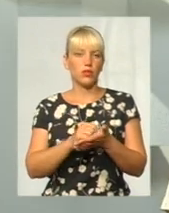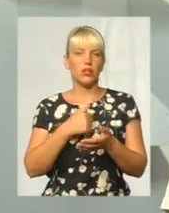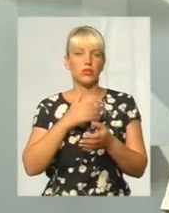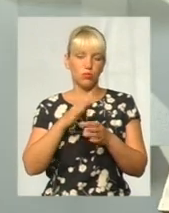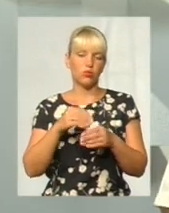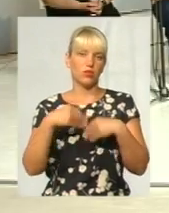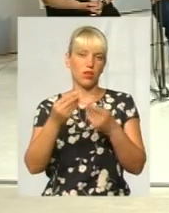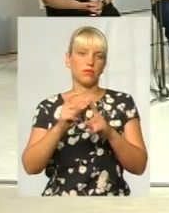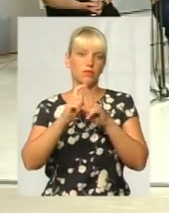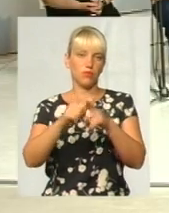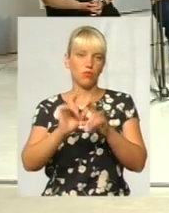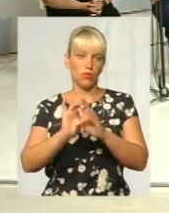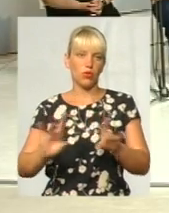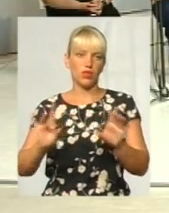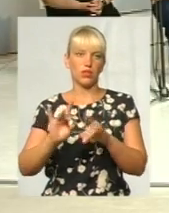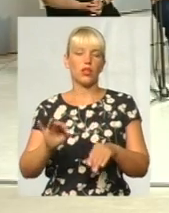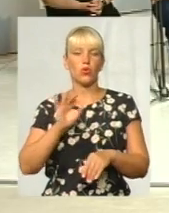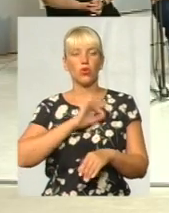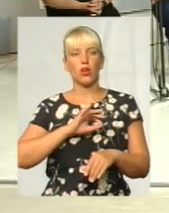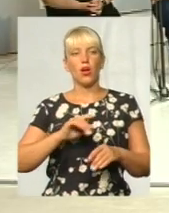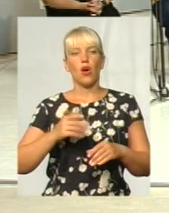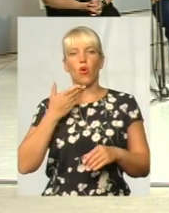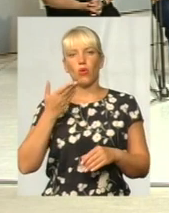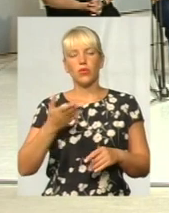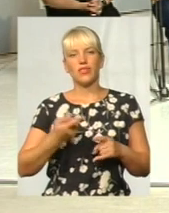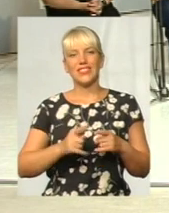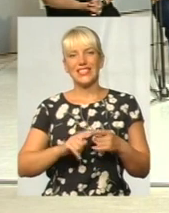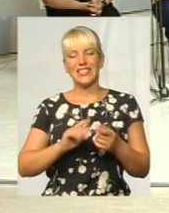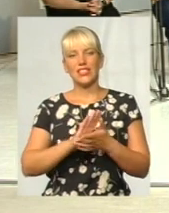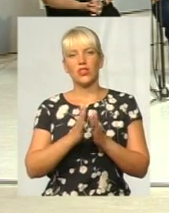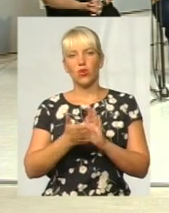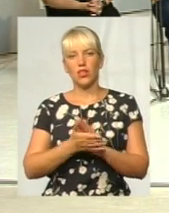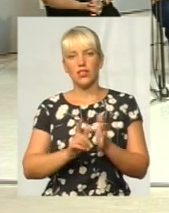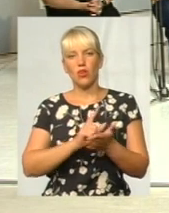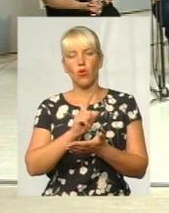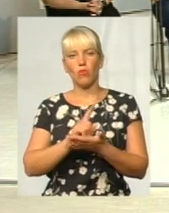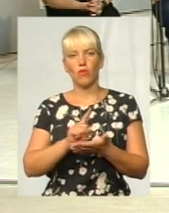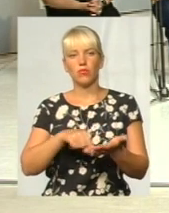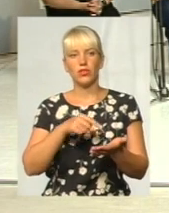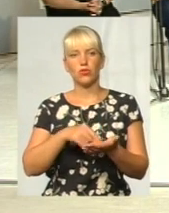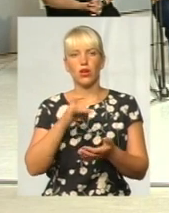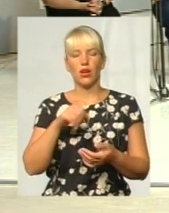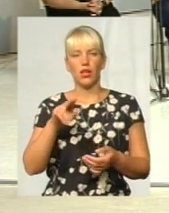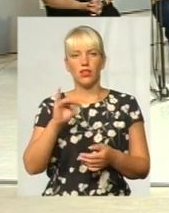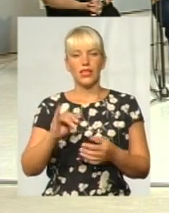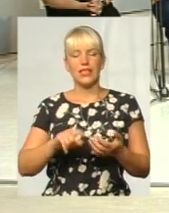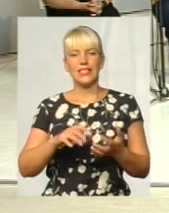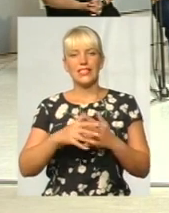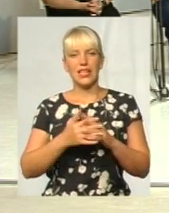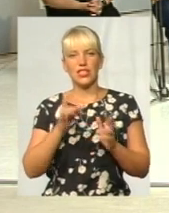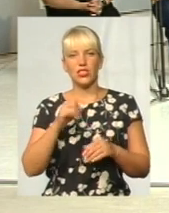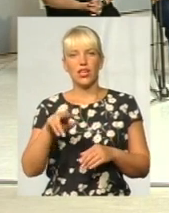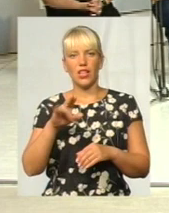Саме так, мабуть, користуючи коментарем, саме в цій ситуації обов'язок міської ради, селищної ради